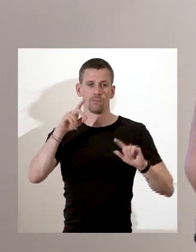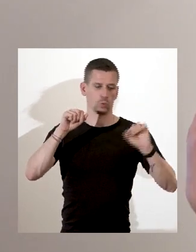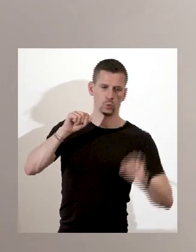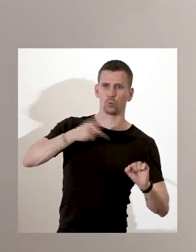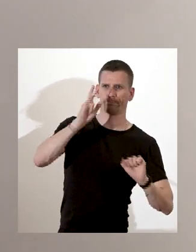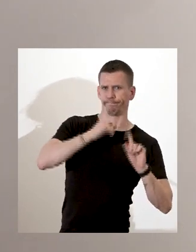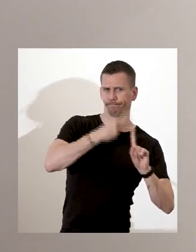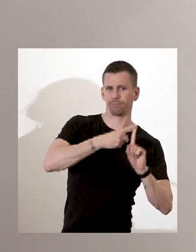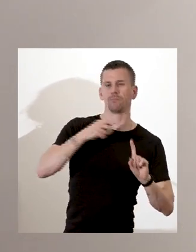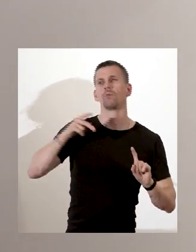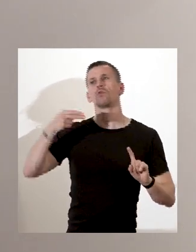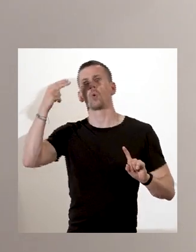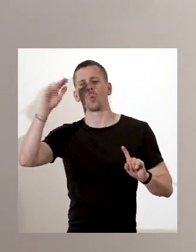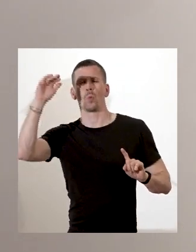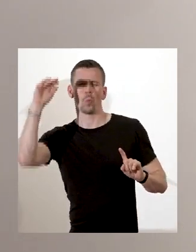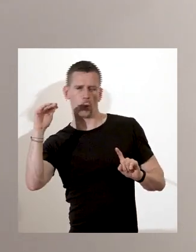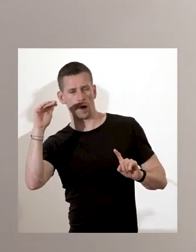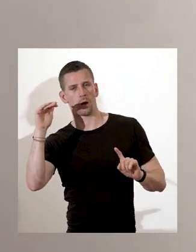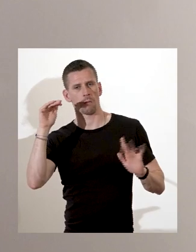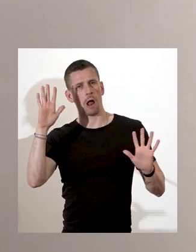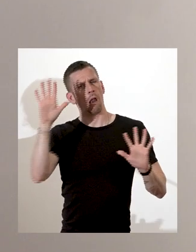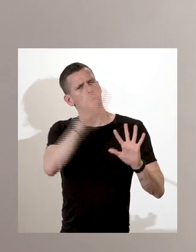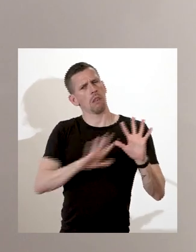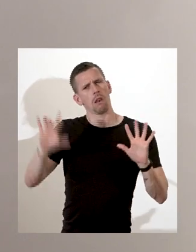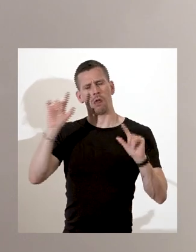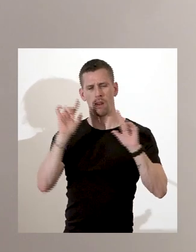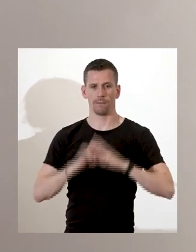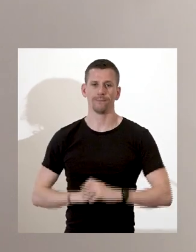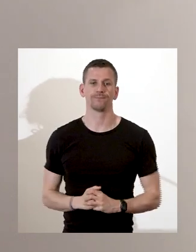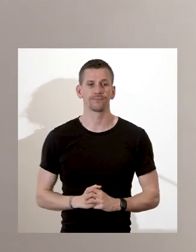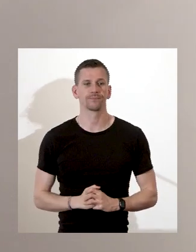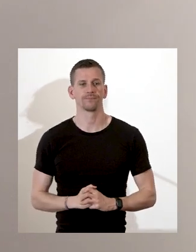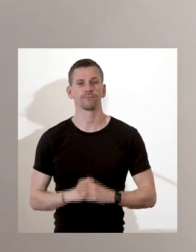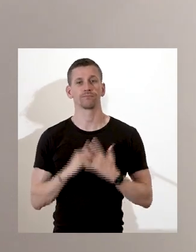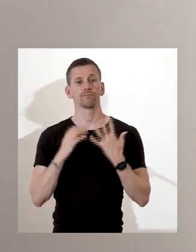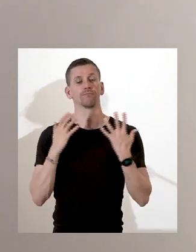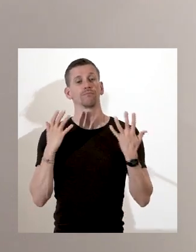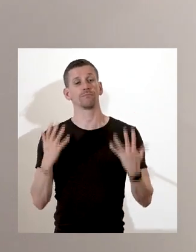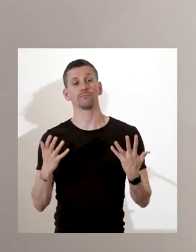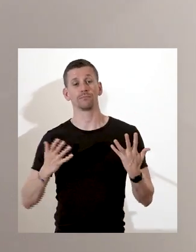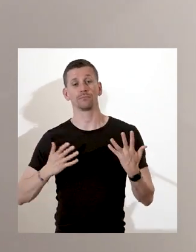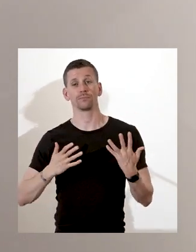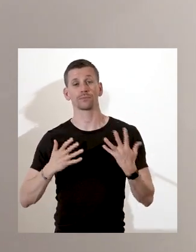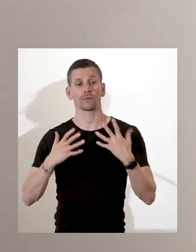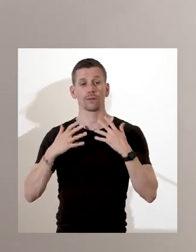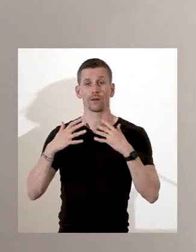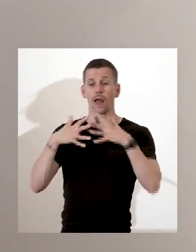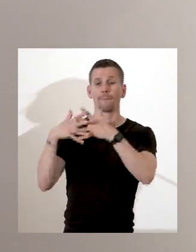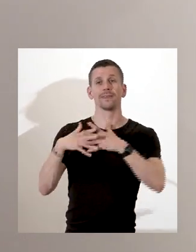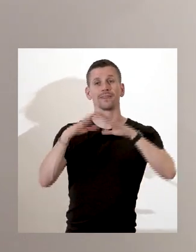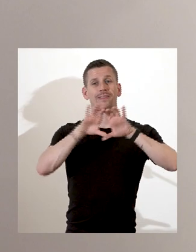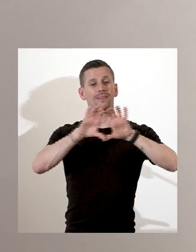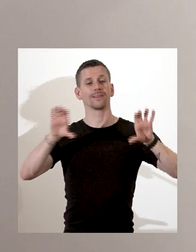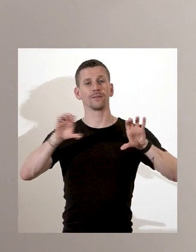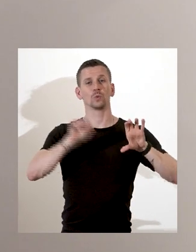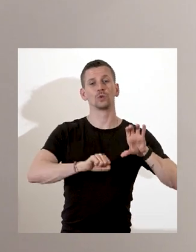il est intéressant parce qu'il dialogue avec cette historiographie, d'une certaine manière, il est intéressant parce qu'il montre à la fois